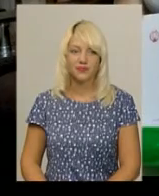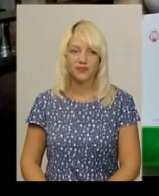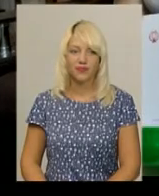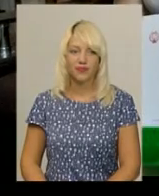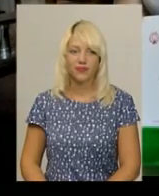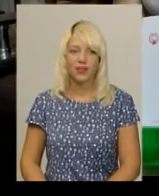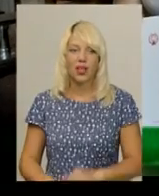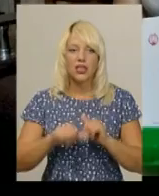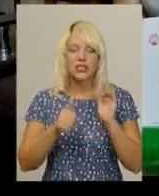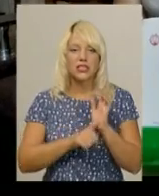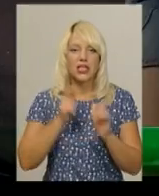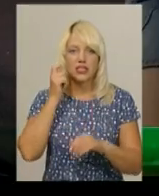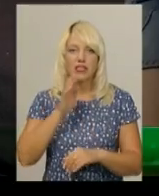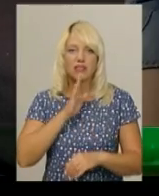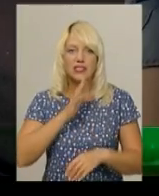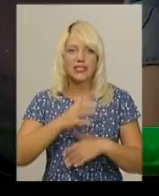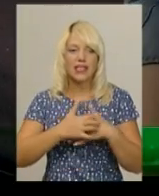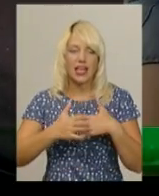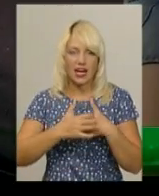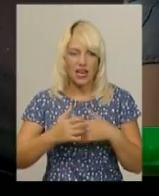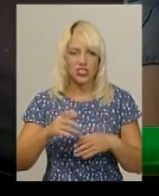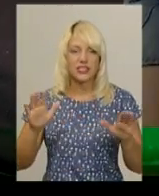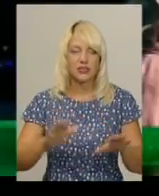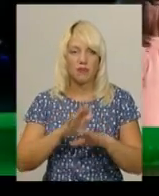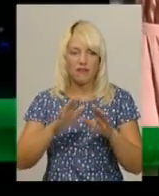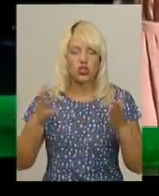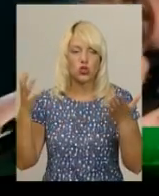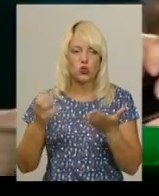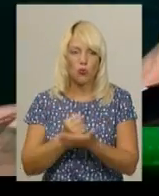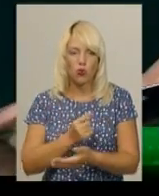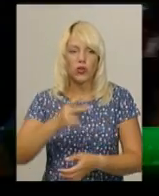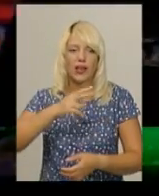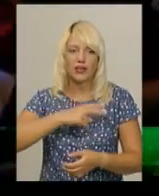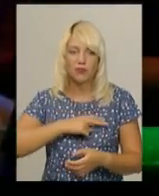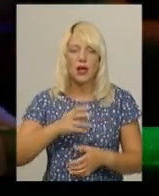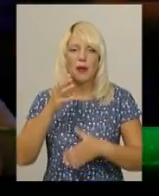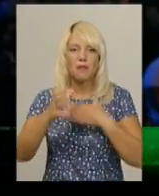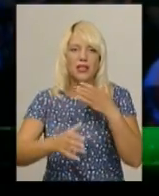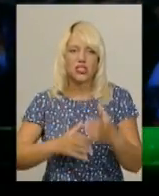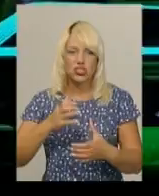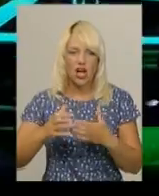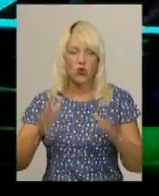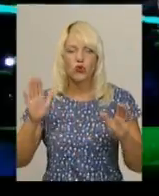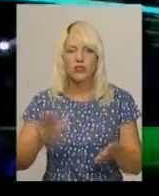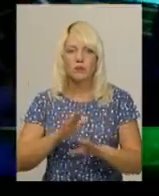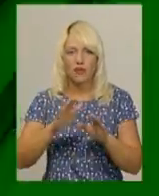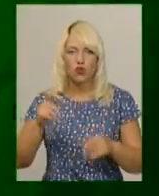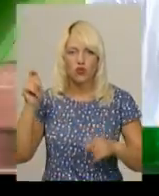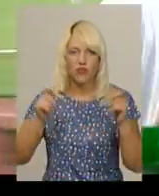16-річна співачка з Диражня Анастасія Тарнавська здобула гран-при міжнародного співачного фестивалю в Поліщі.